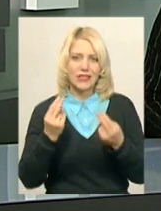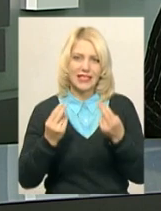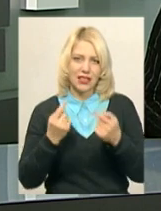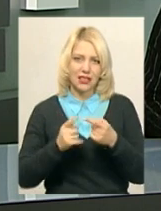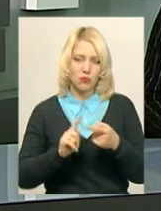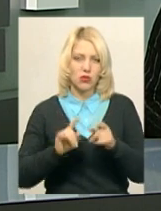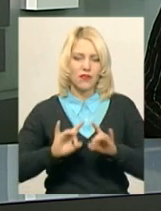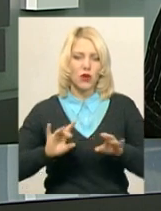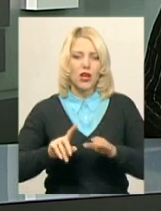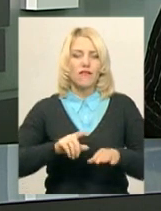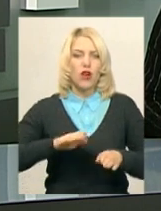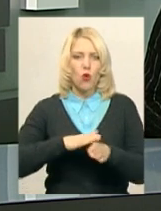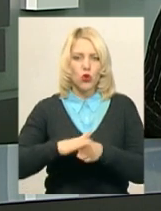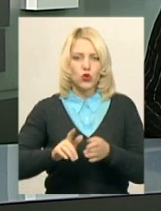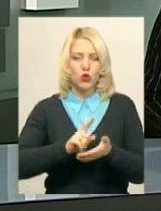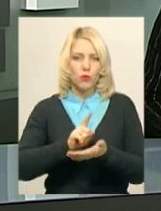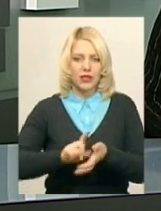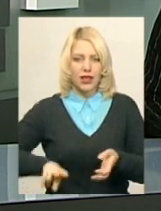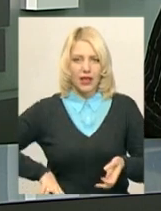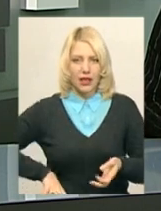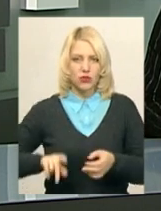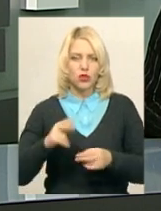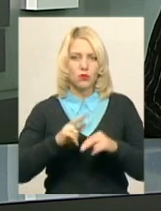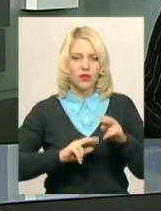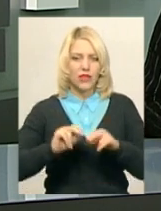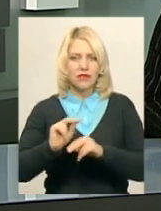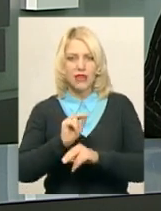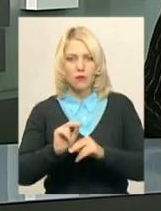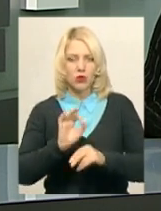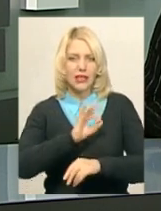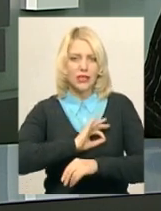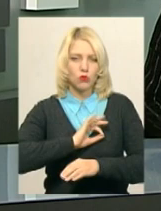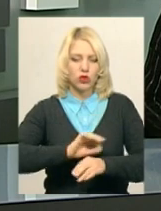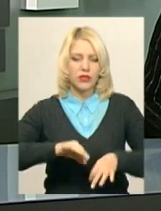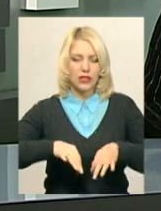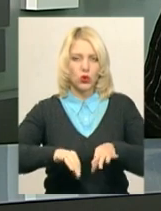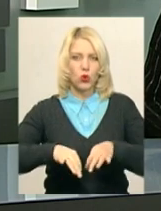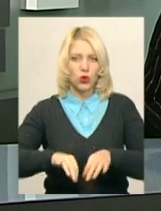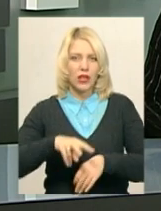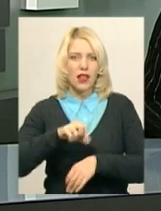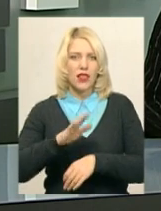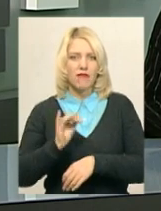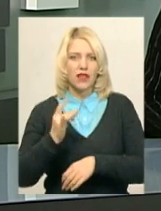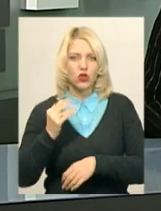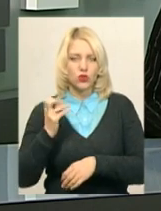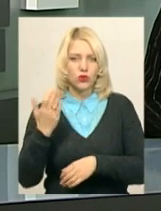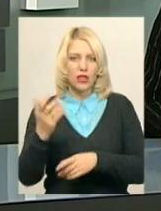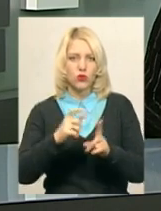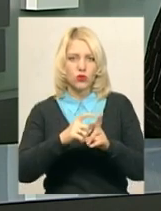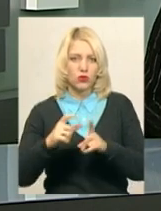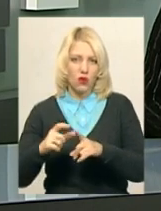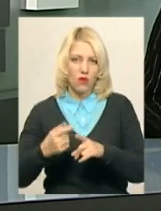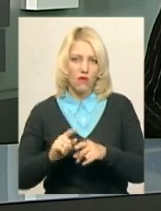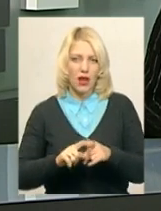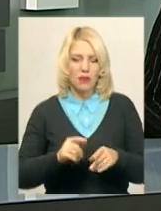виконуючий обов'язки директора комунального підприємства з будівництва, ремонту і експлуатації доріг міста Микола Ваврищук. За його словами, з